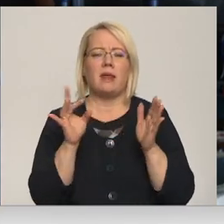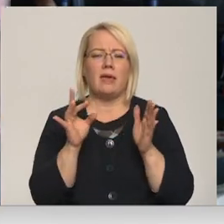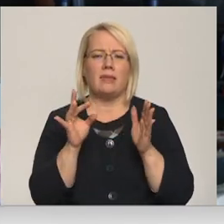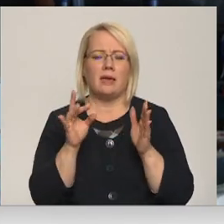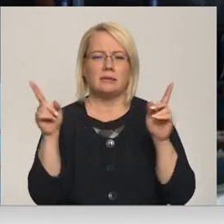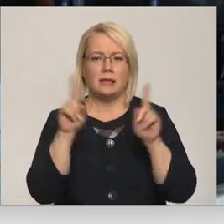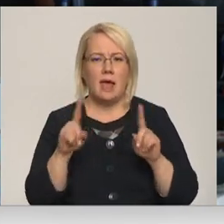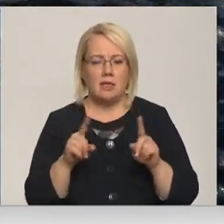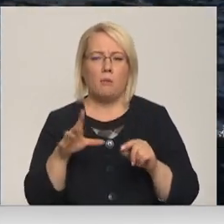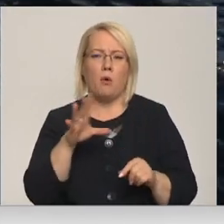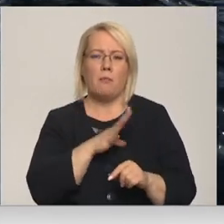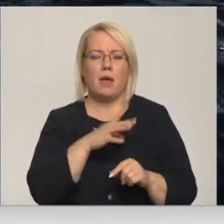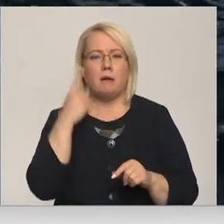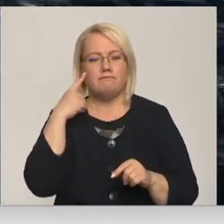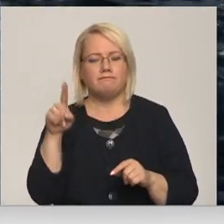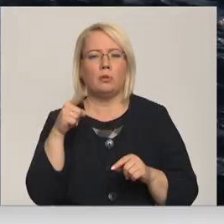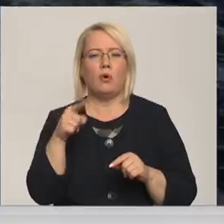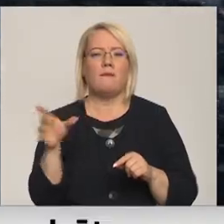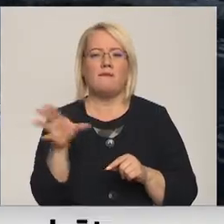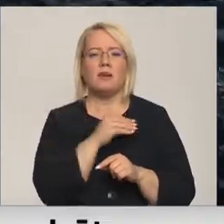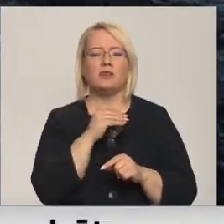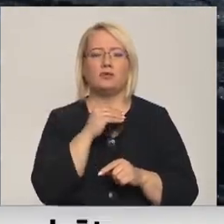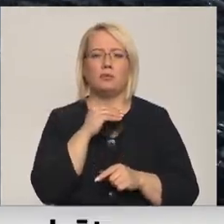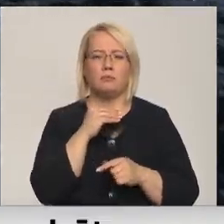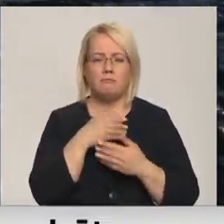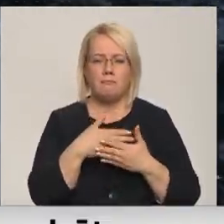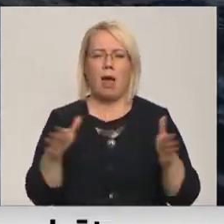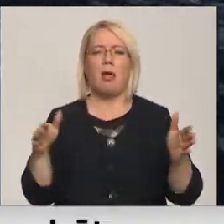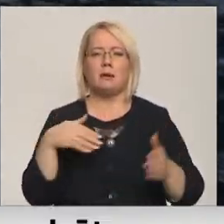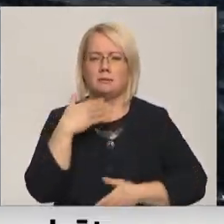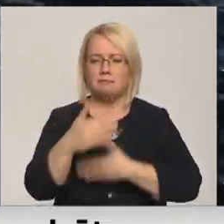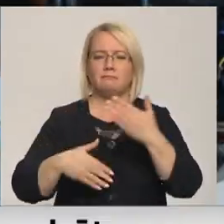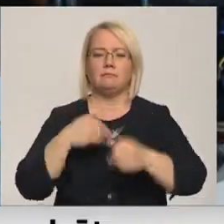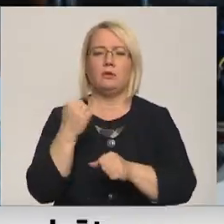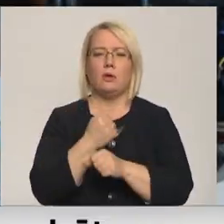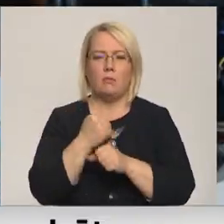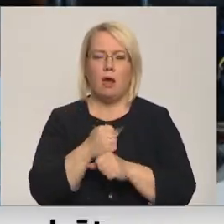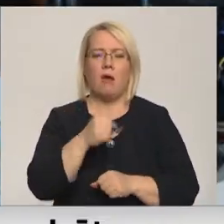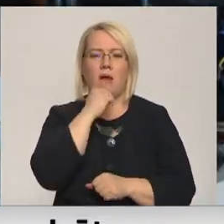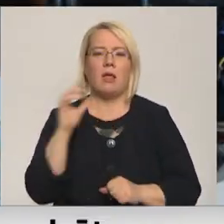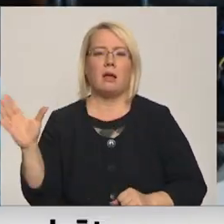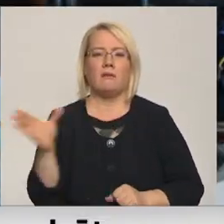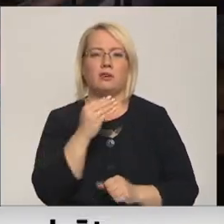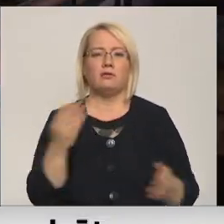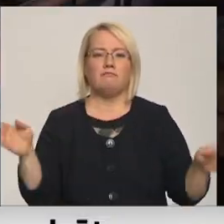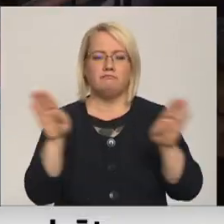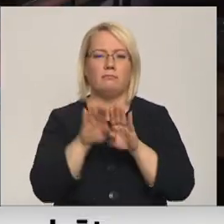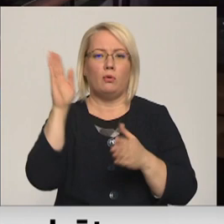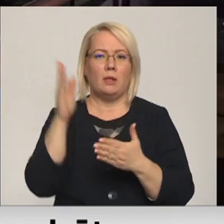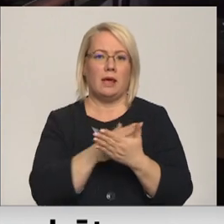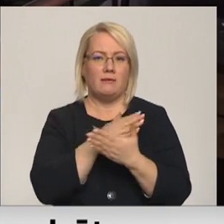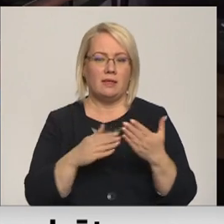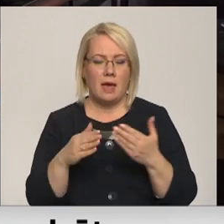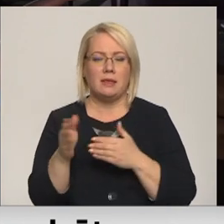pasākumu palaist visu. Padarbināt kādus divus gadus un tad bija gods to visu aizvērt un likvidēt. Zivju